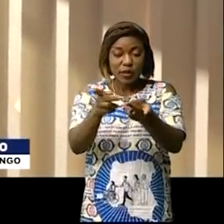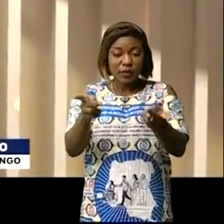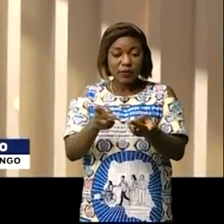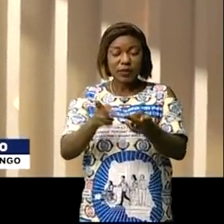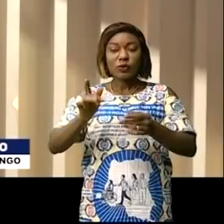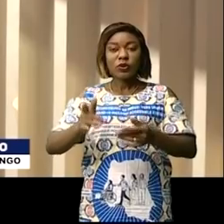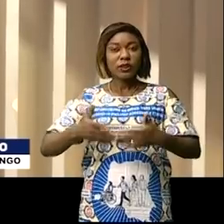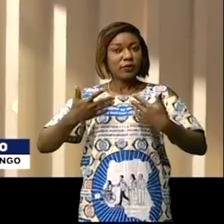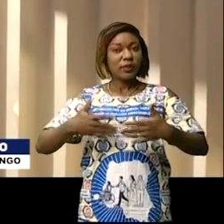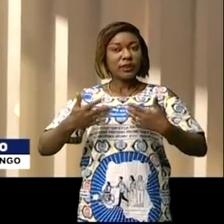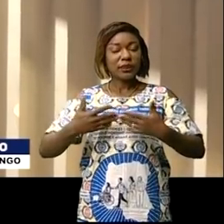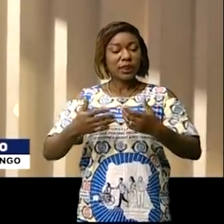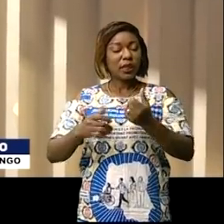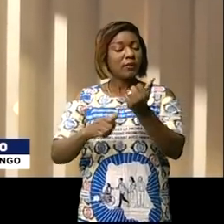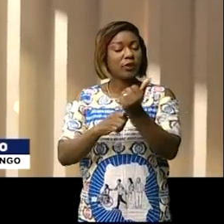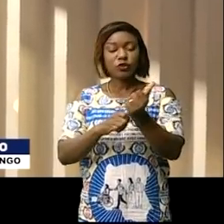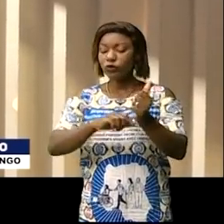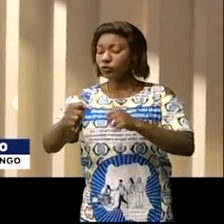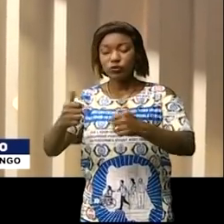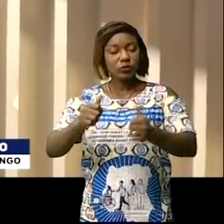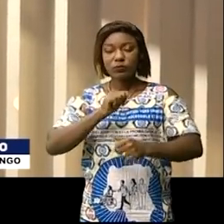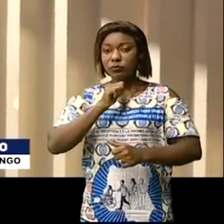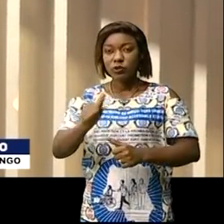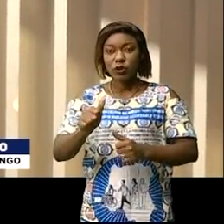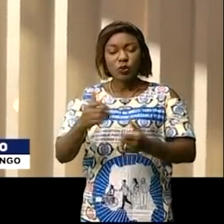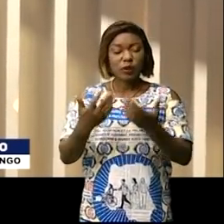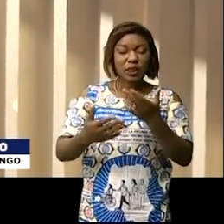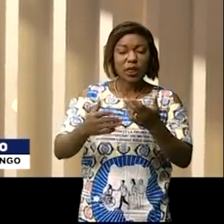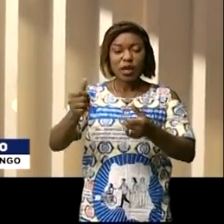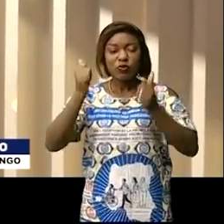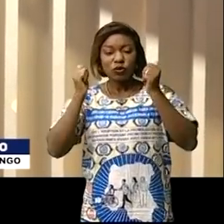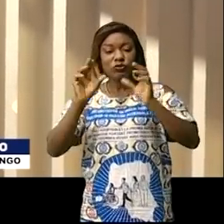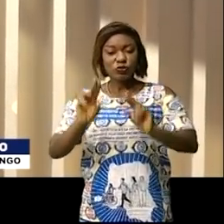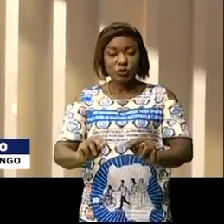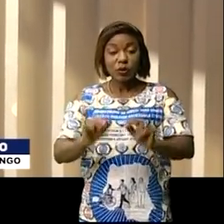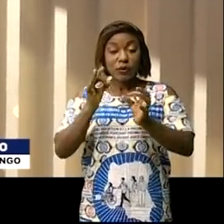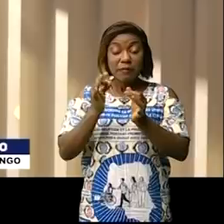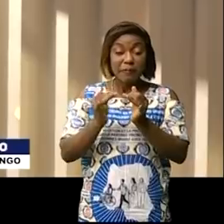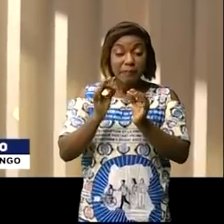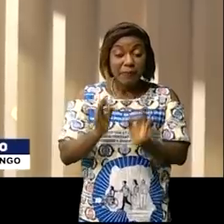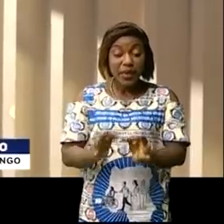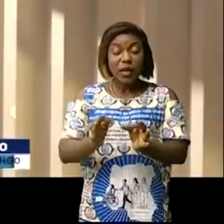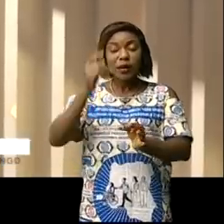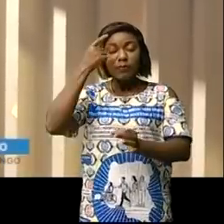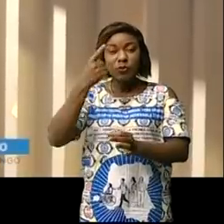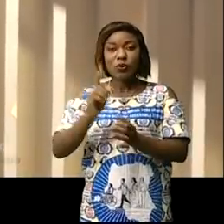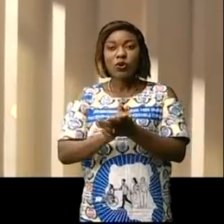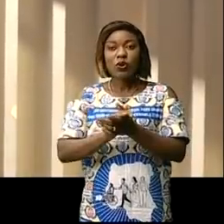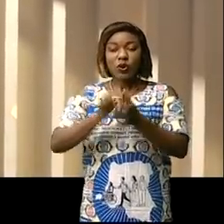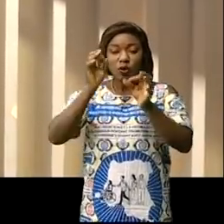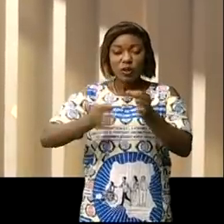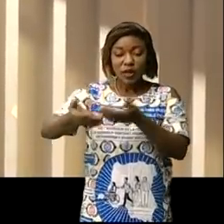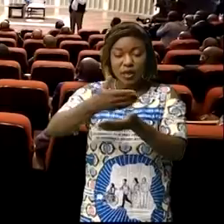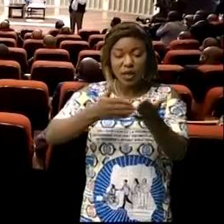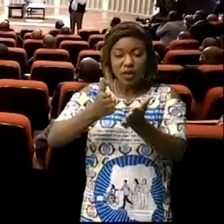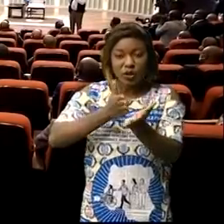satisfaire les caprices de quelques autorités morales que ce soit ni pour vous conformer à la logique de vos